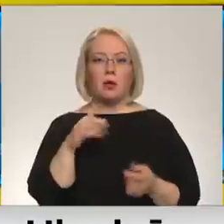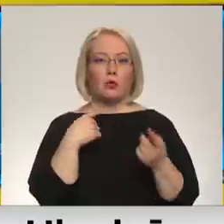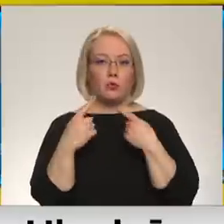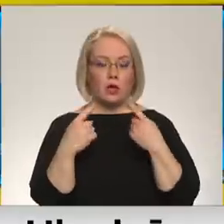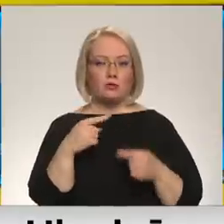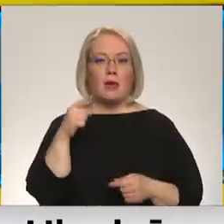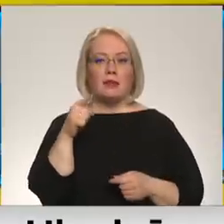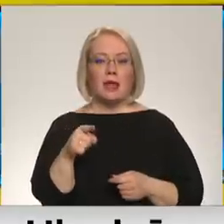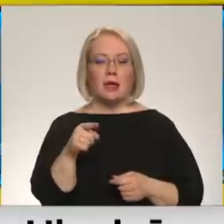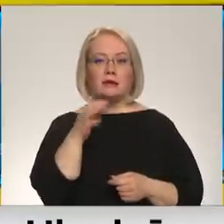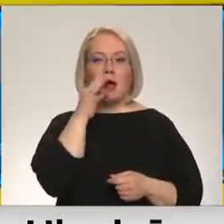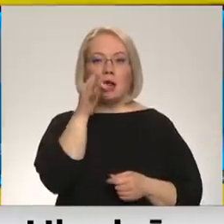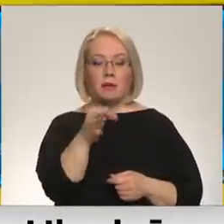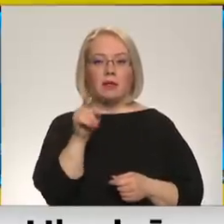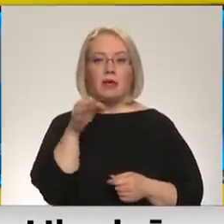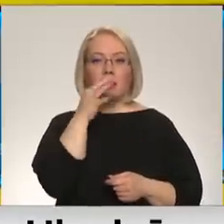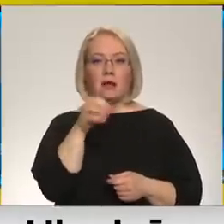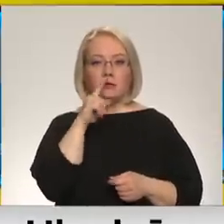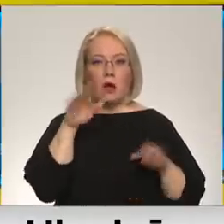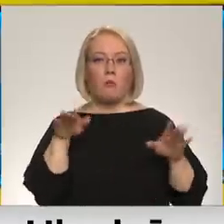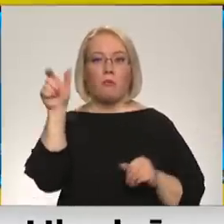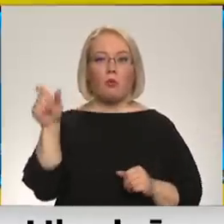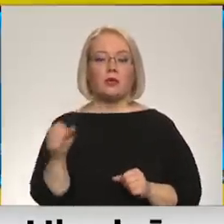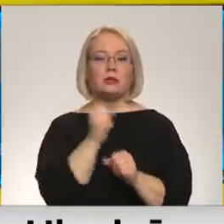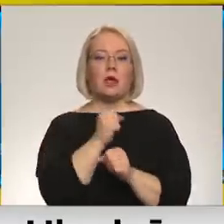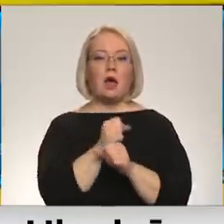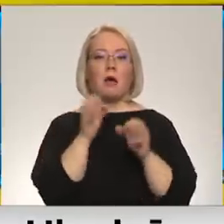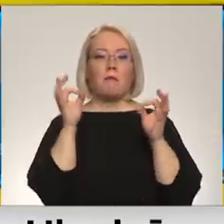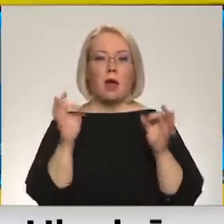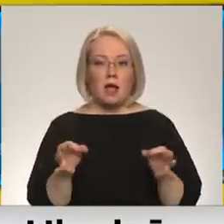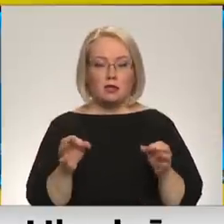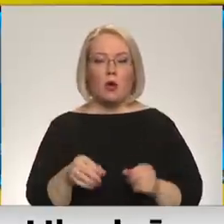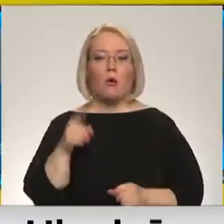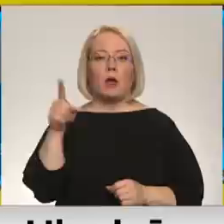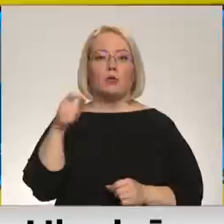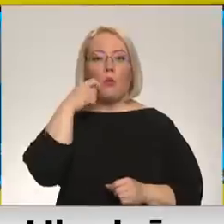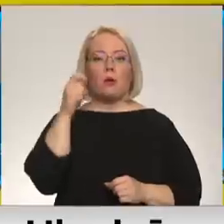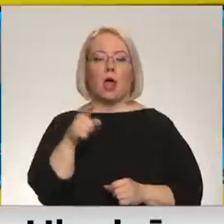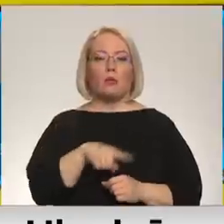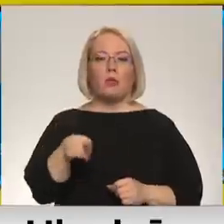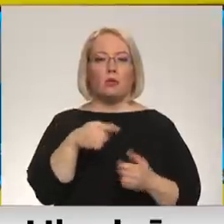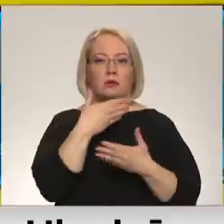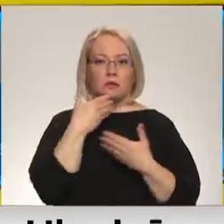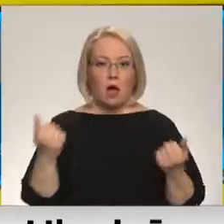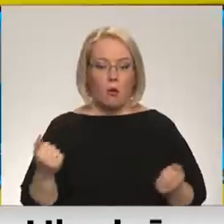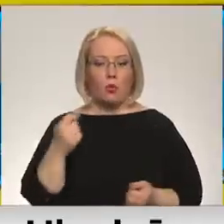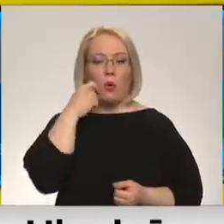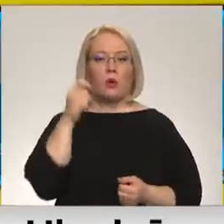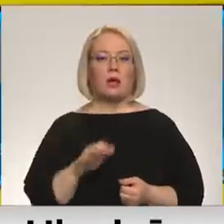Tie, kas bija atbildējuši, bija teikuši, ka Putins dara pareizi, un vispār tādas Ukraiņa nācijas nav, un Ukraiņas valstī nav